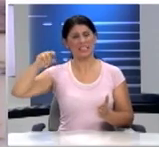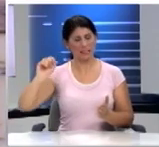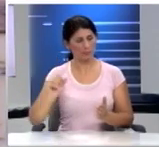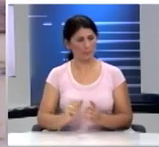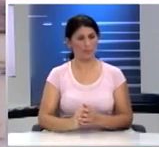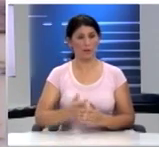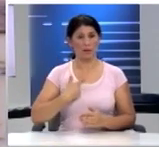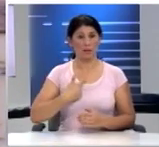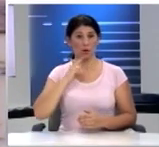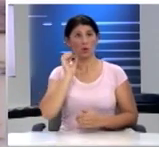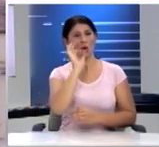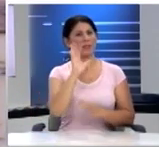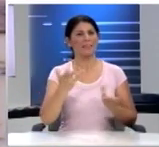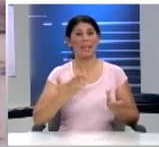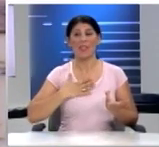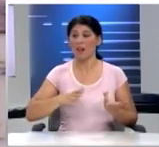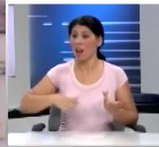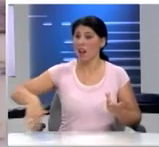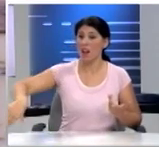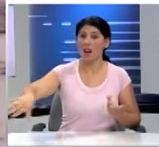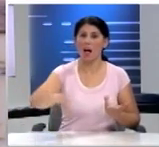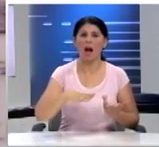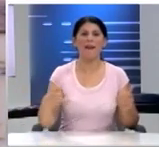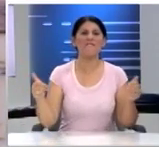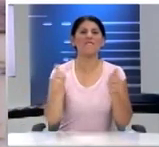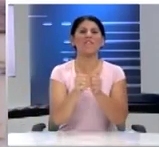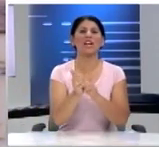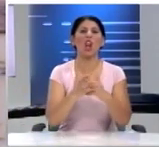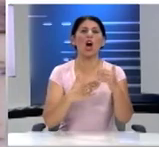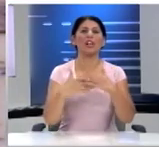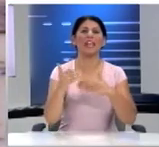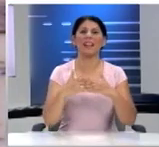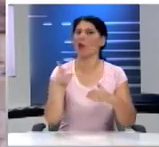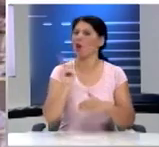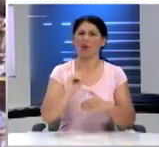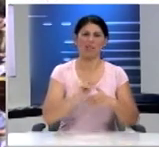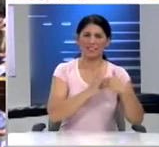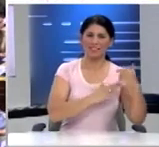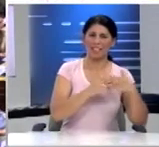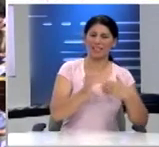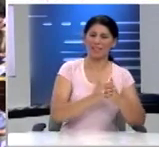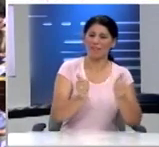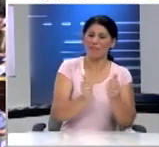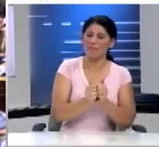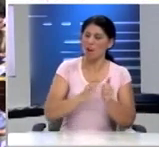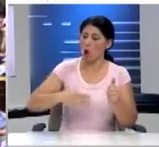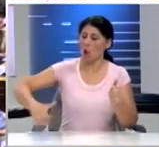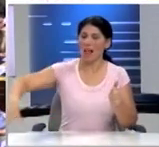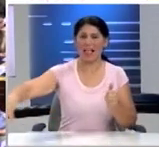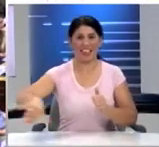να κάνω το λαό φιλότεχνο και όχι την τέχνη φιλολαϊκή